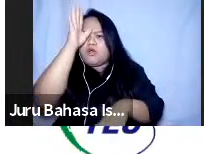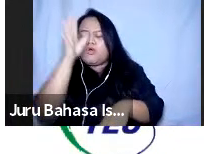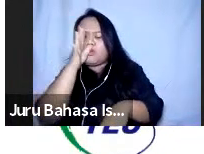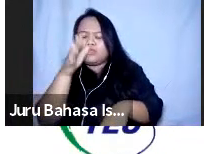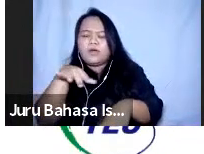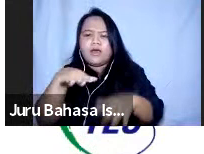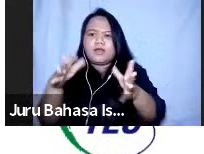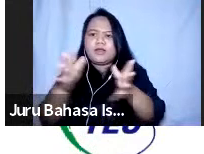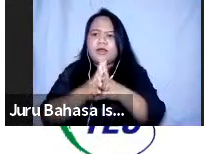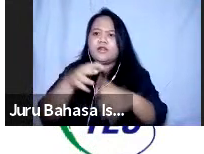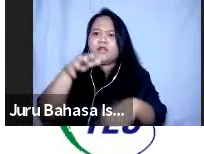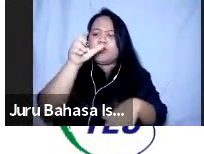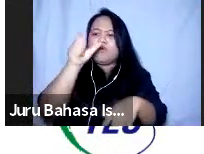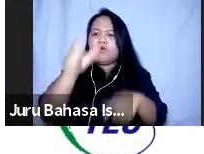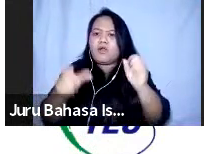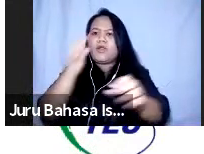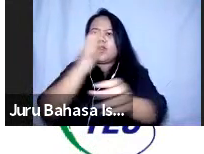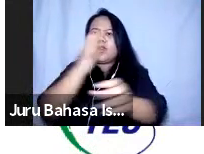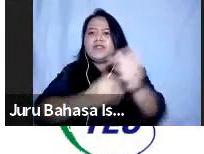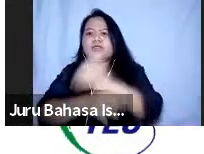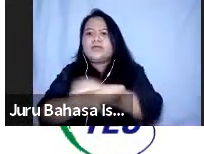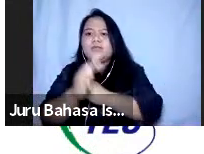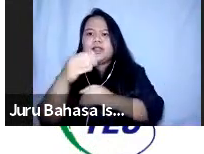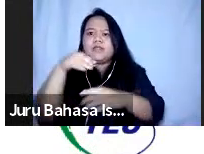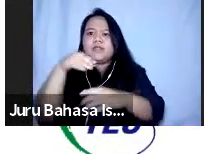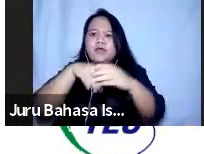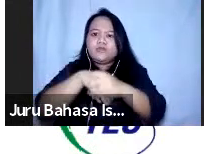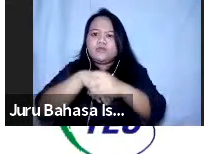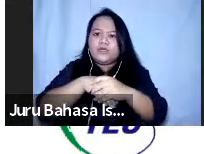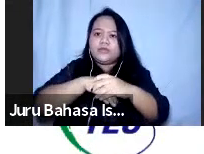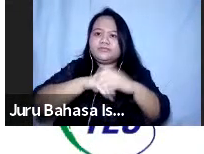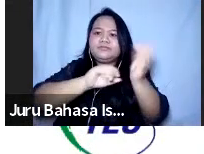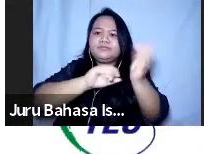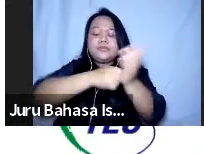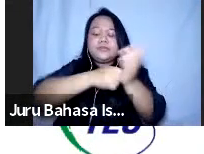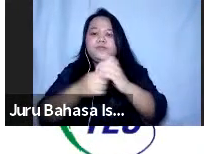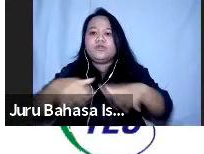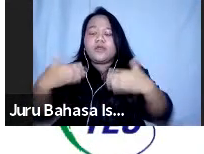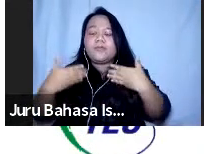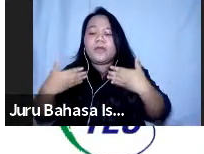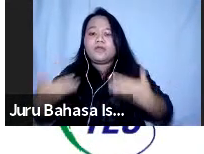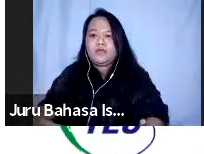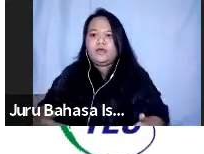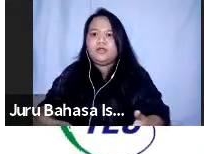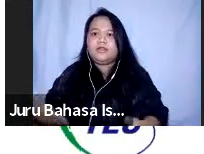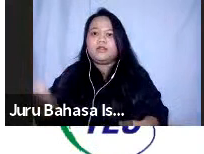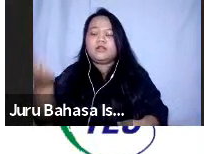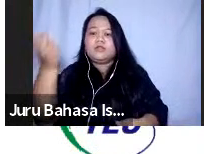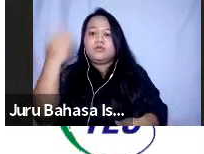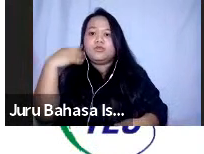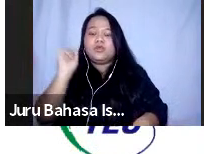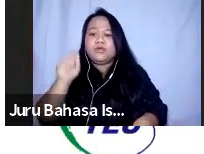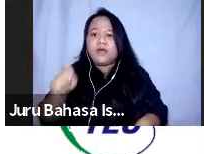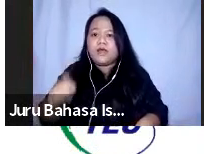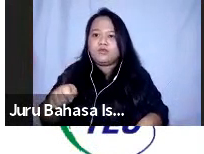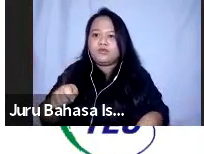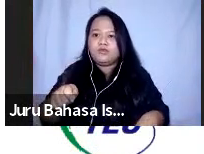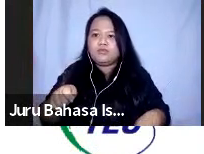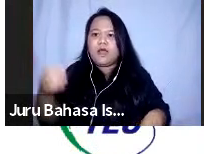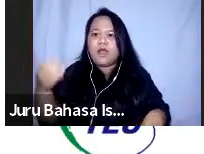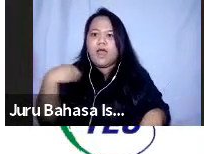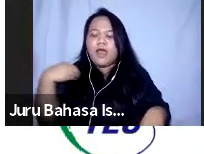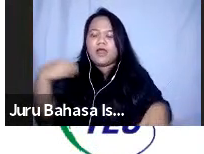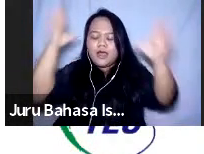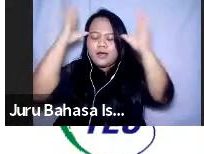disabilitas telah dilibatkan dalam respon kemanusiaan kami di Palu ada juga perawat